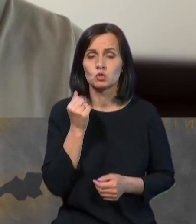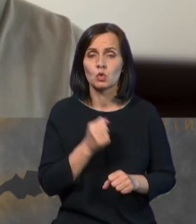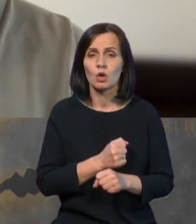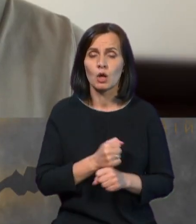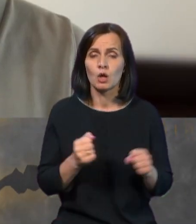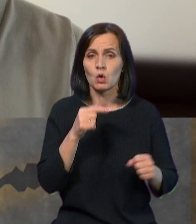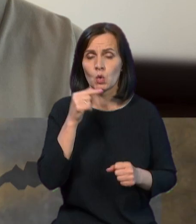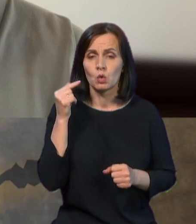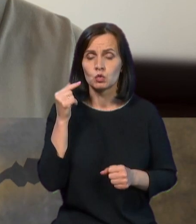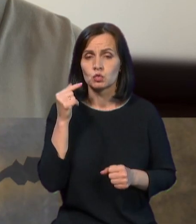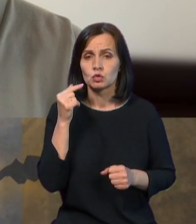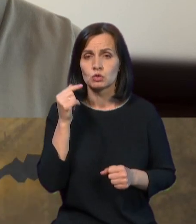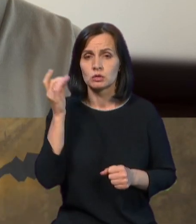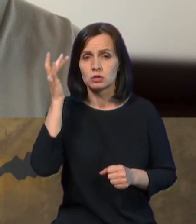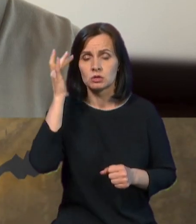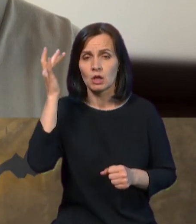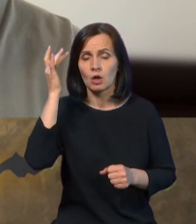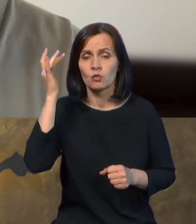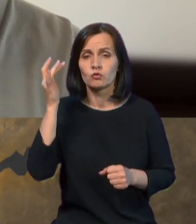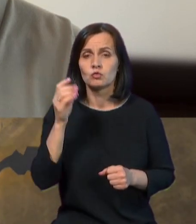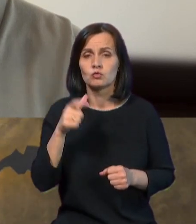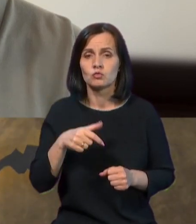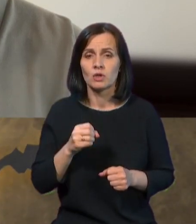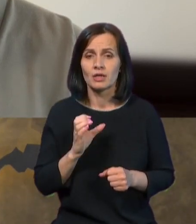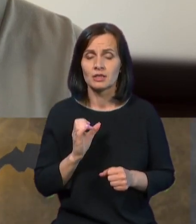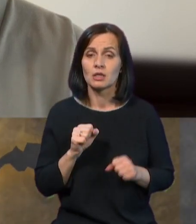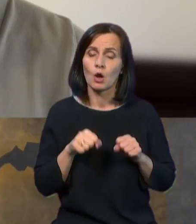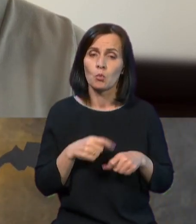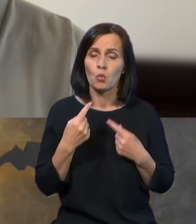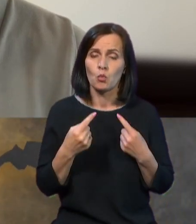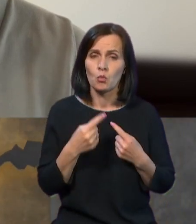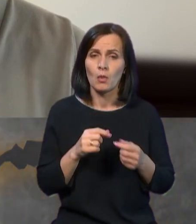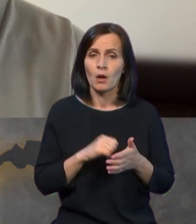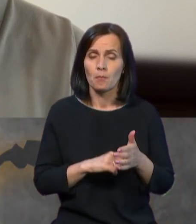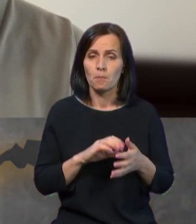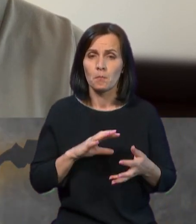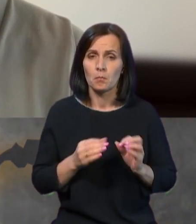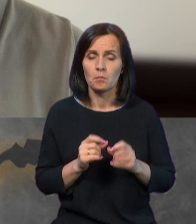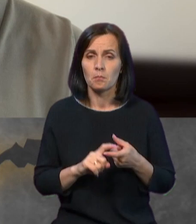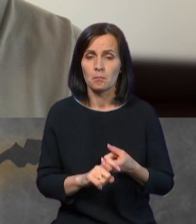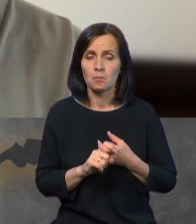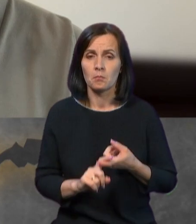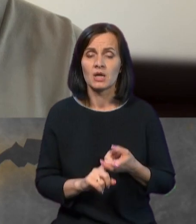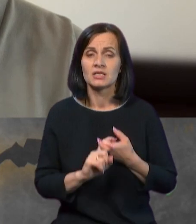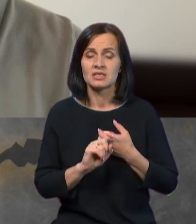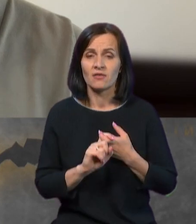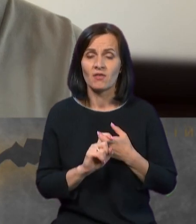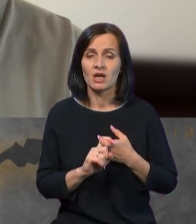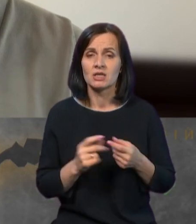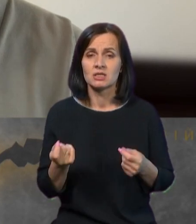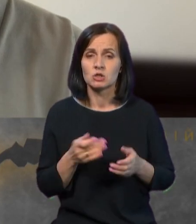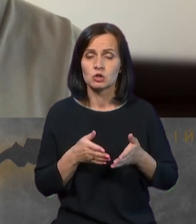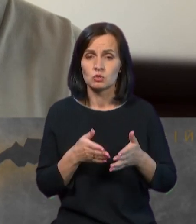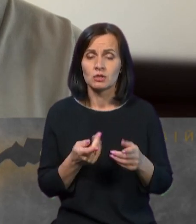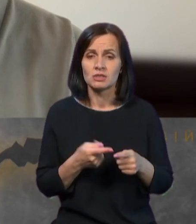росіяни Каховську ГЕС. Чи можемо ми говорити про якісь причинно-наслідкові зв'язки, пов'язані із зерновим коридором? Чи буде це впливати